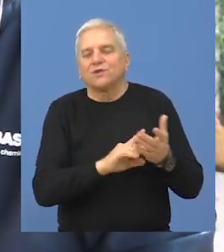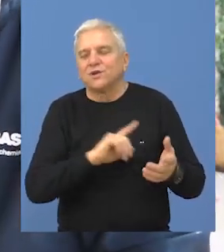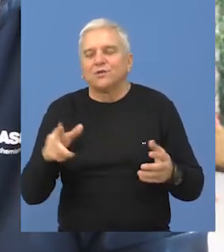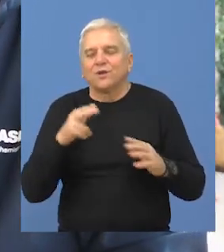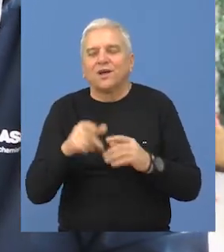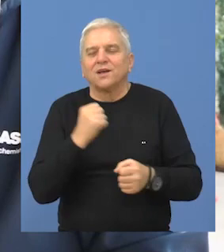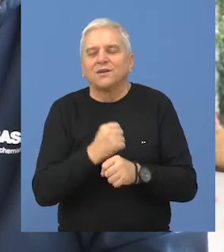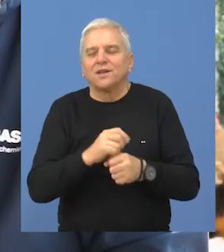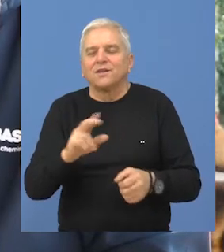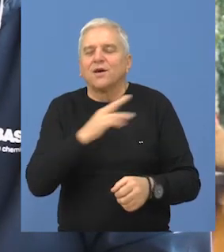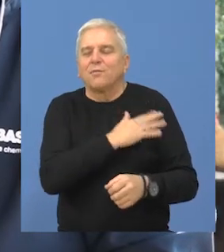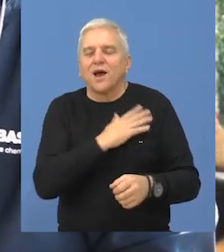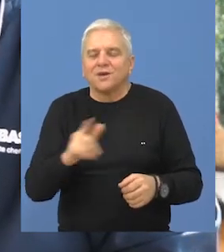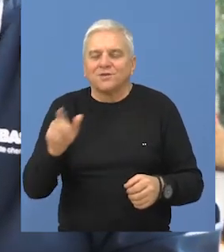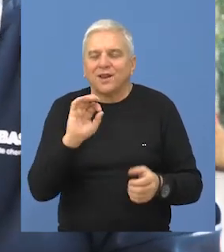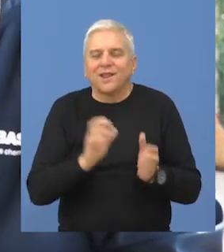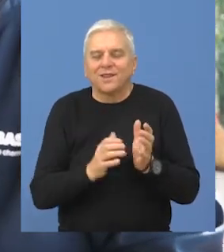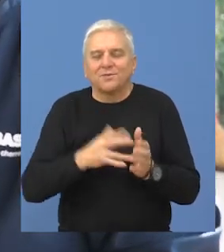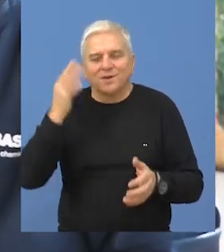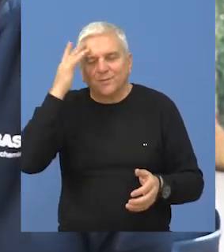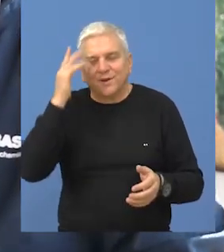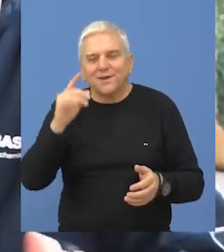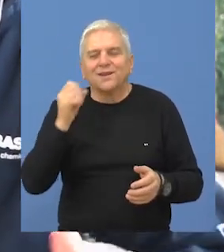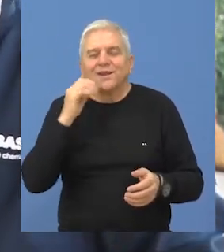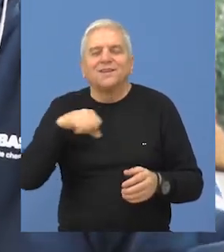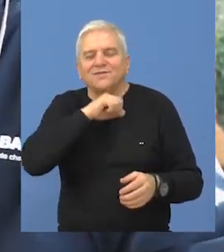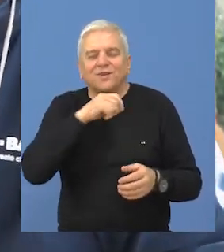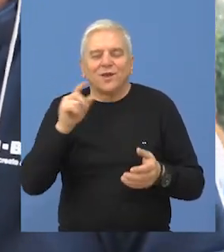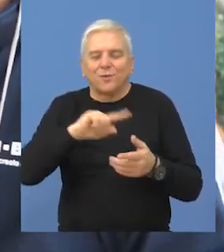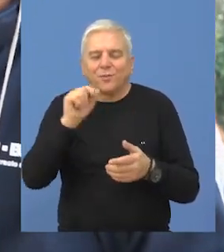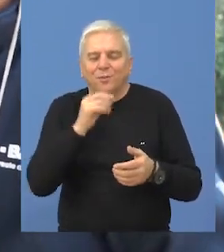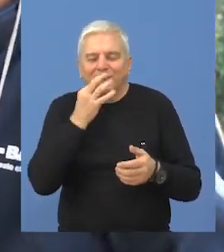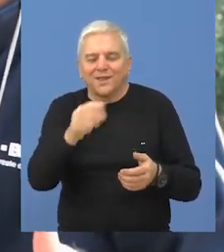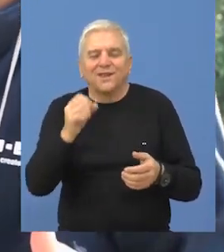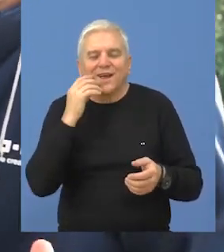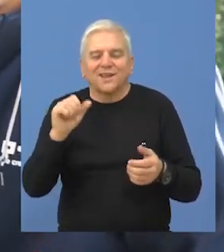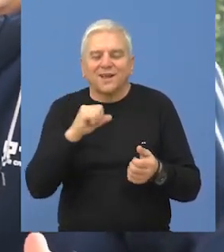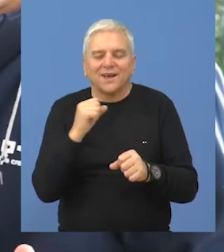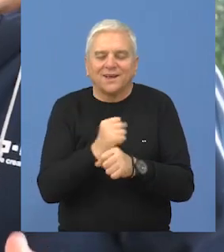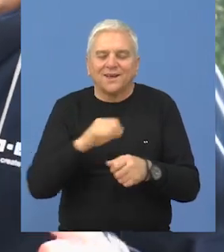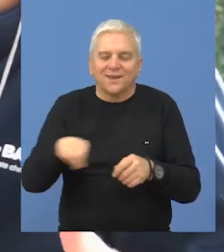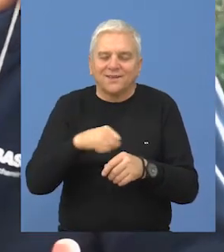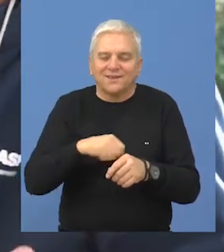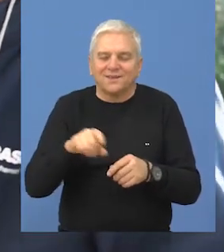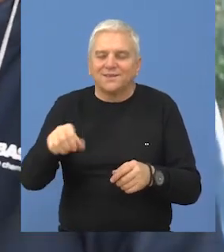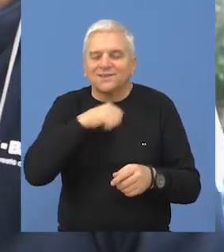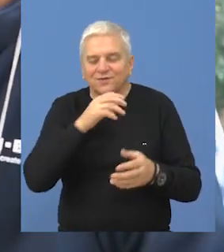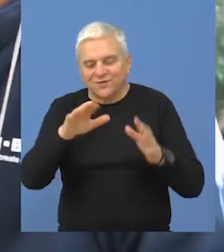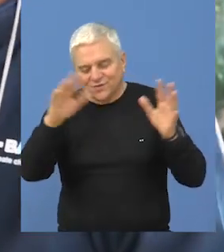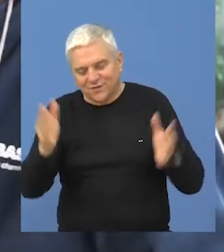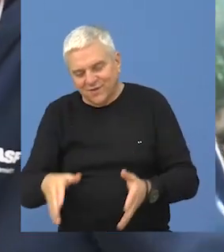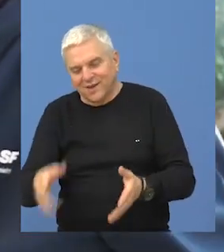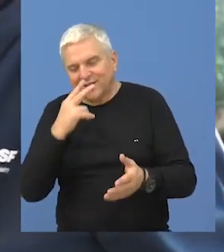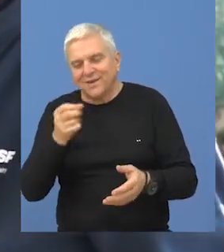Čini bi se da ovakvog majstora kada imate, ne treba da brinete kada je svinjokoli u pitanju, jer ovako kada sredite ovo krme,